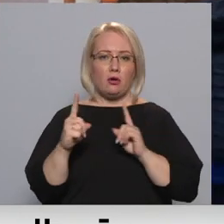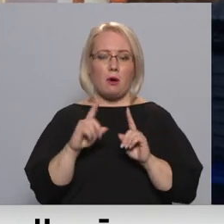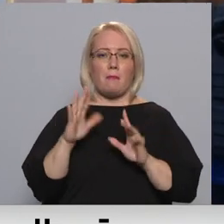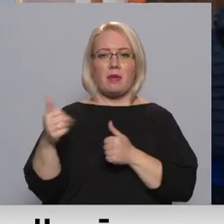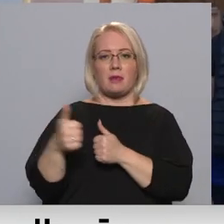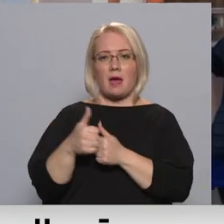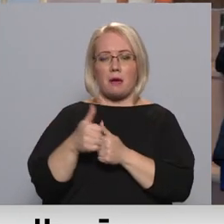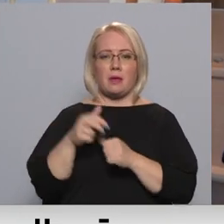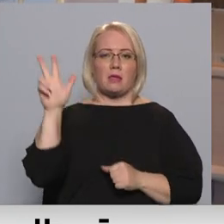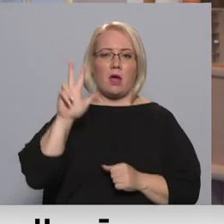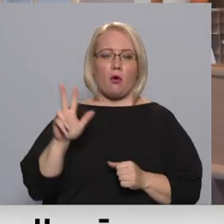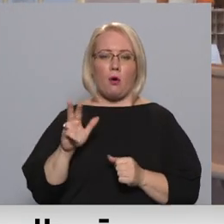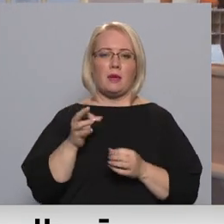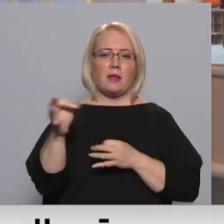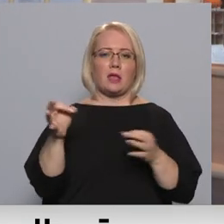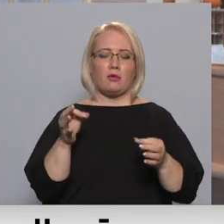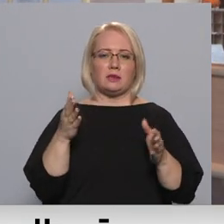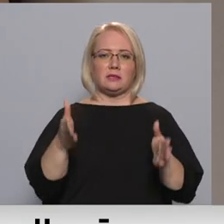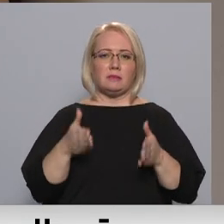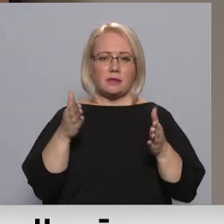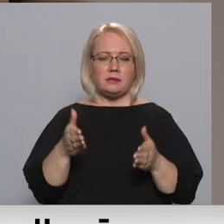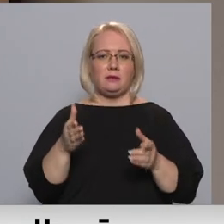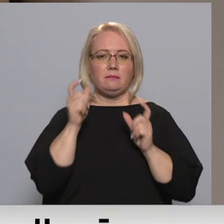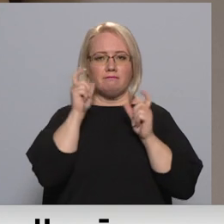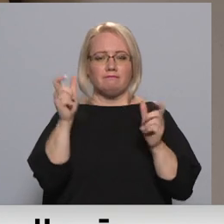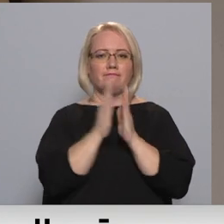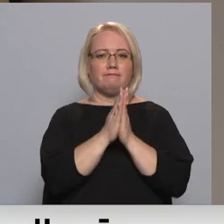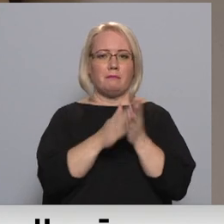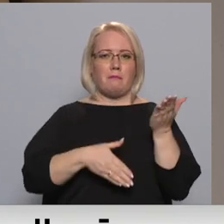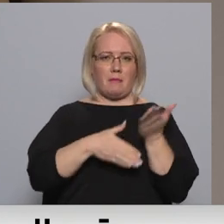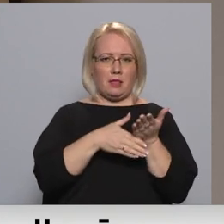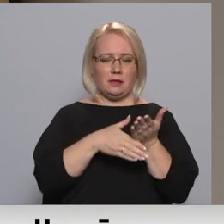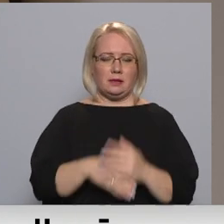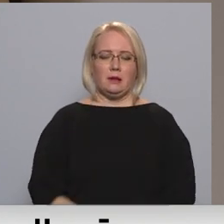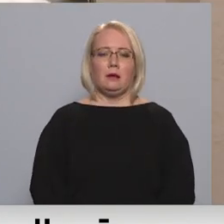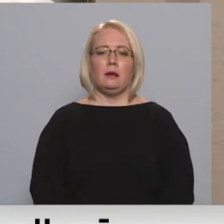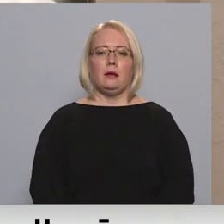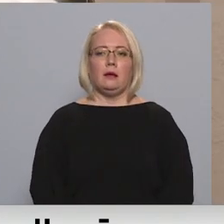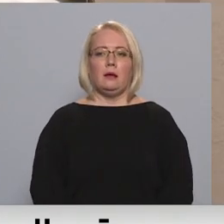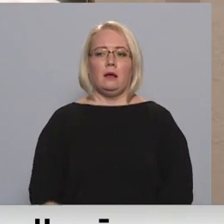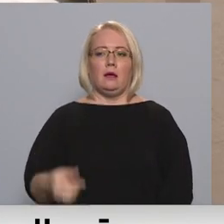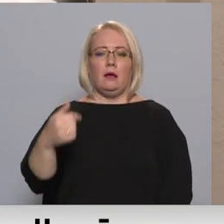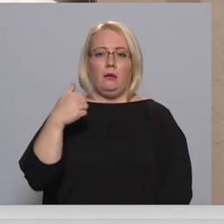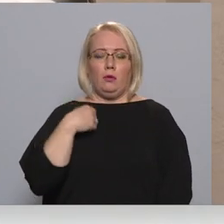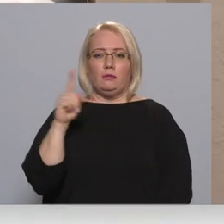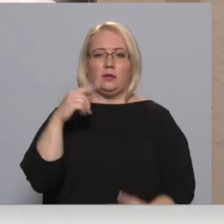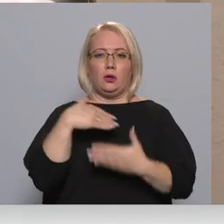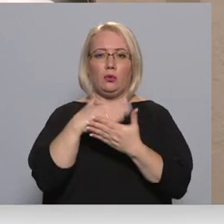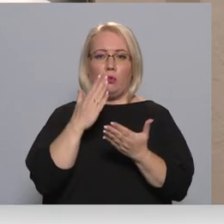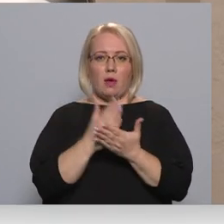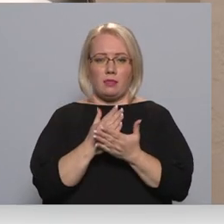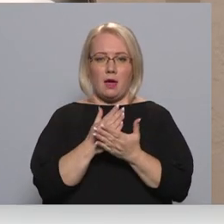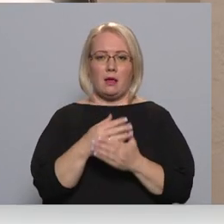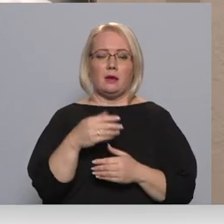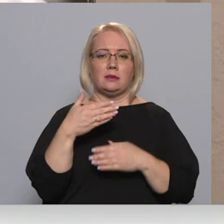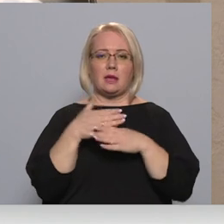kaimiņu Daugavpils reģionālās slimnīcas sauciens pēc palīdzības. Mums terapija nodaļa bija sadalīta pa